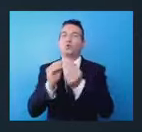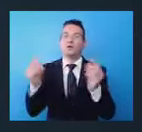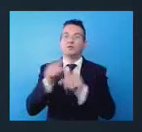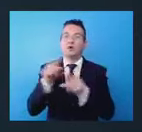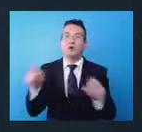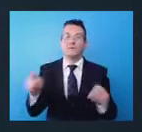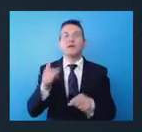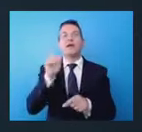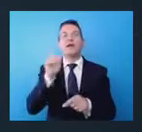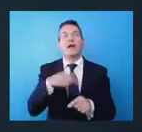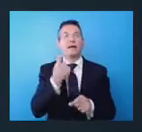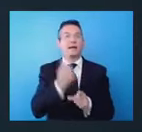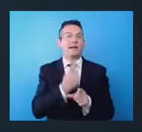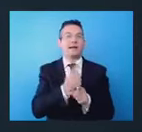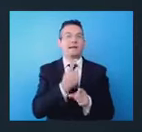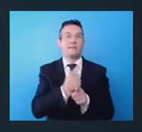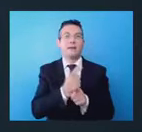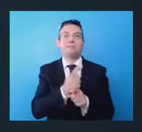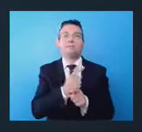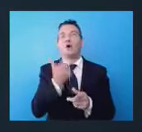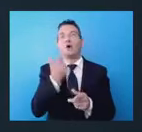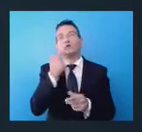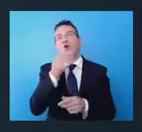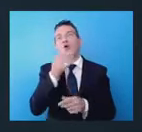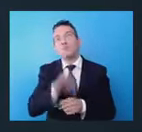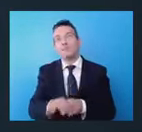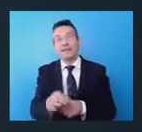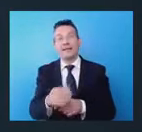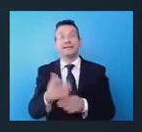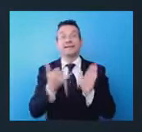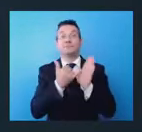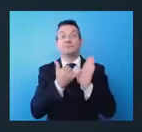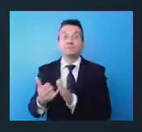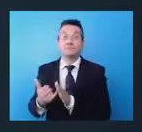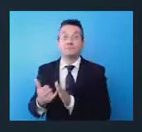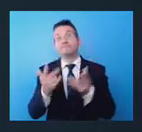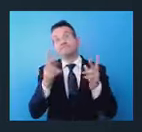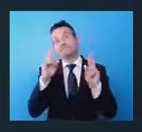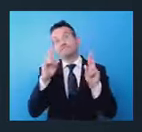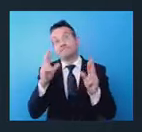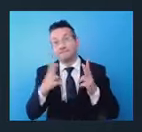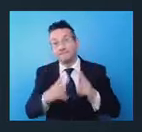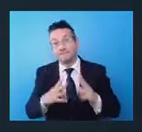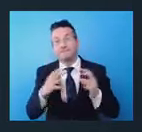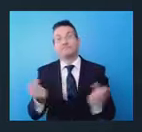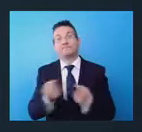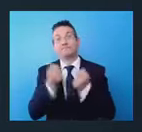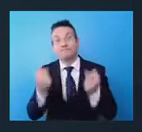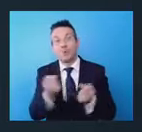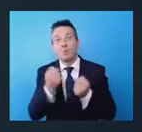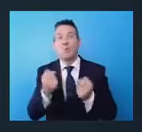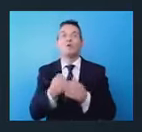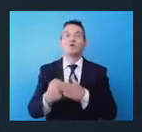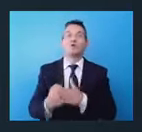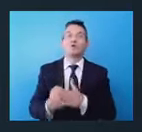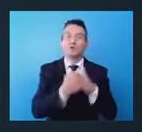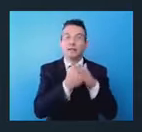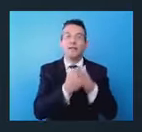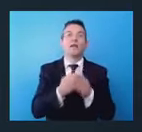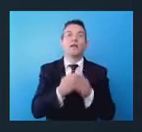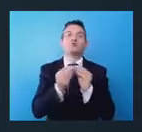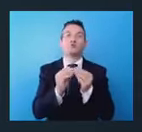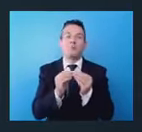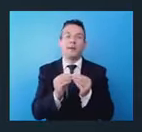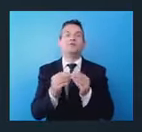competenze. Quindi in conclusione è auspicabile promuovere e sostenere uno strumento sostenibile nel